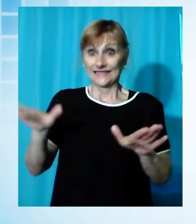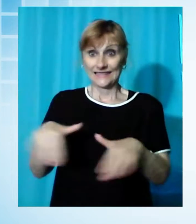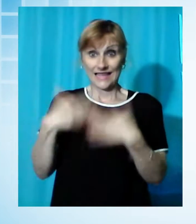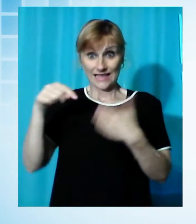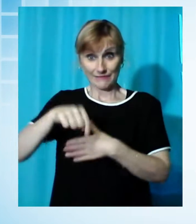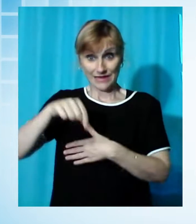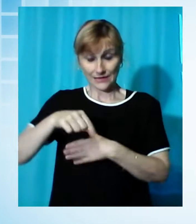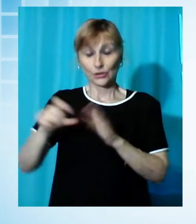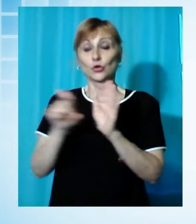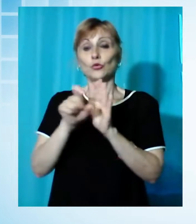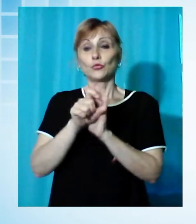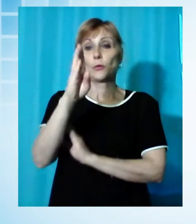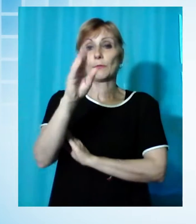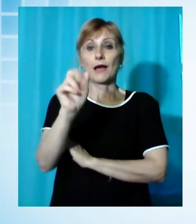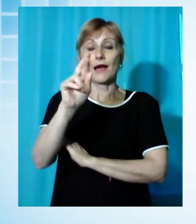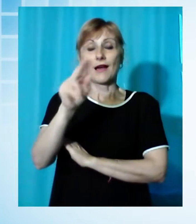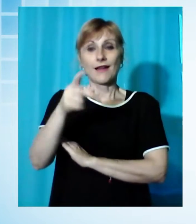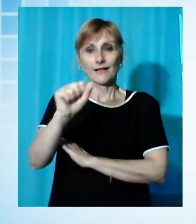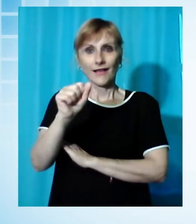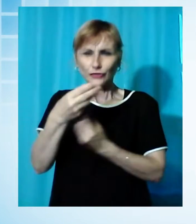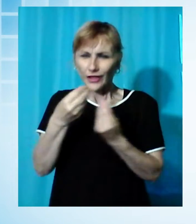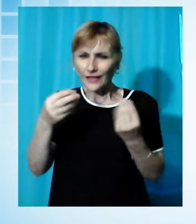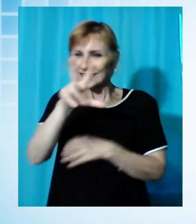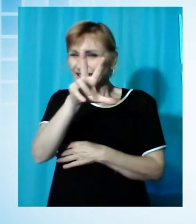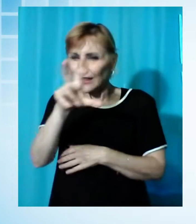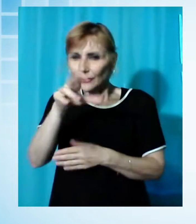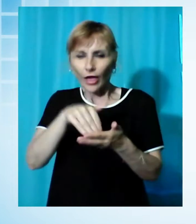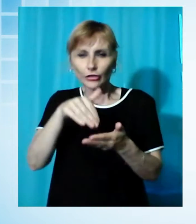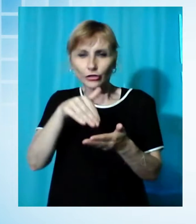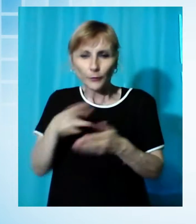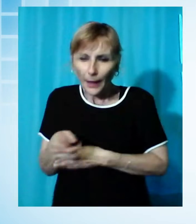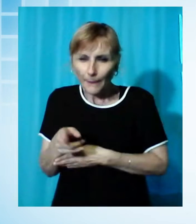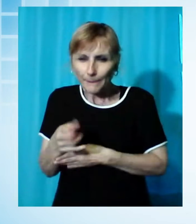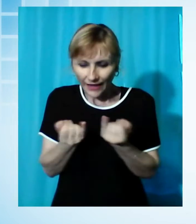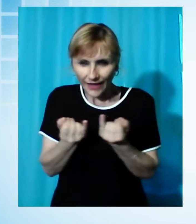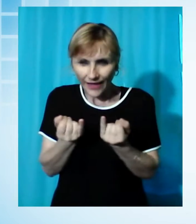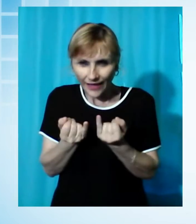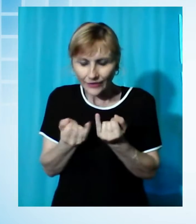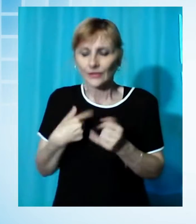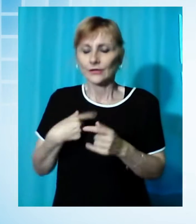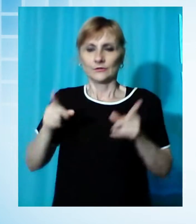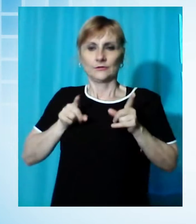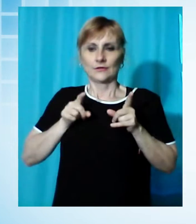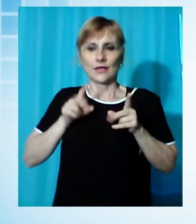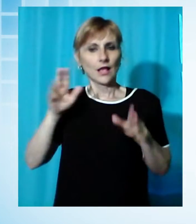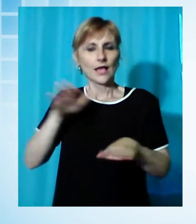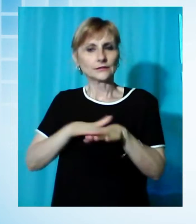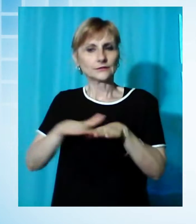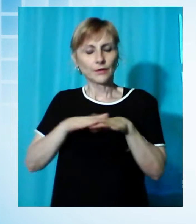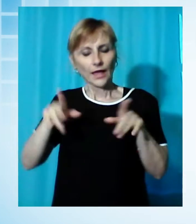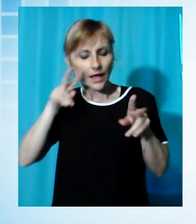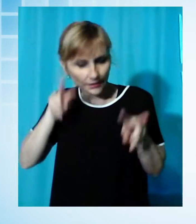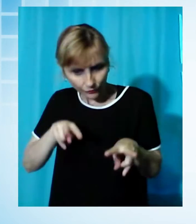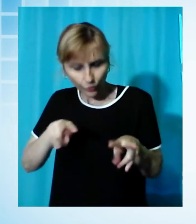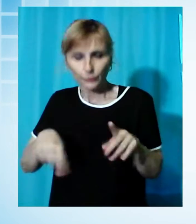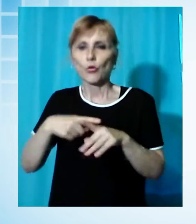Barga dove sono nati da febbraio più di 300 mila avannotti, con la supervisione dell'esperto Pierpaolo Gibertoni e con il supporto dell'assessore del